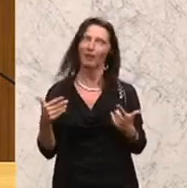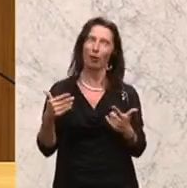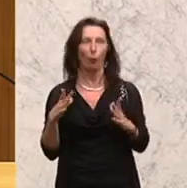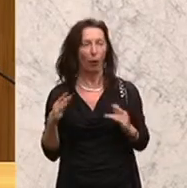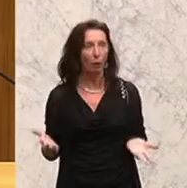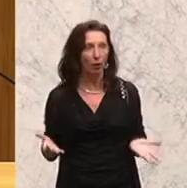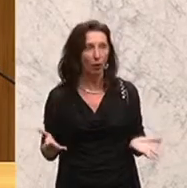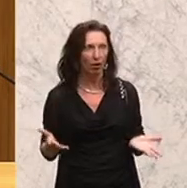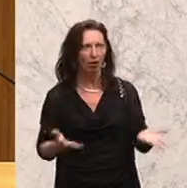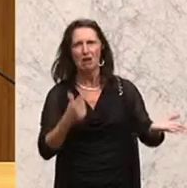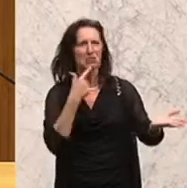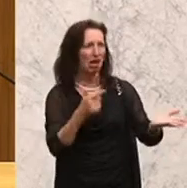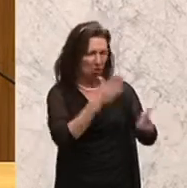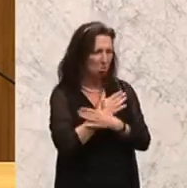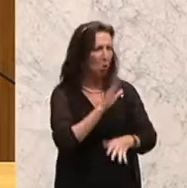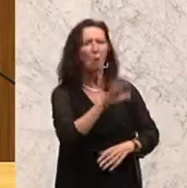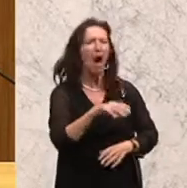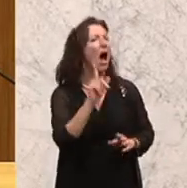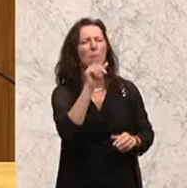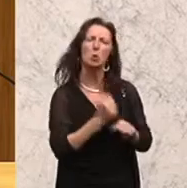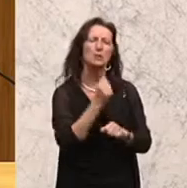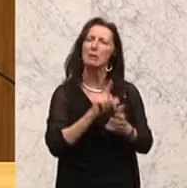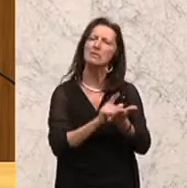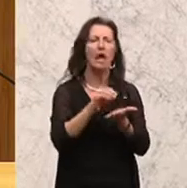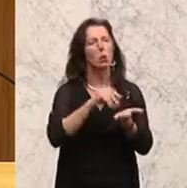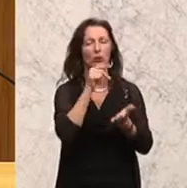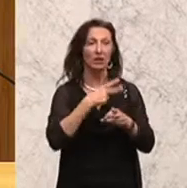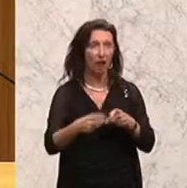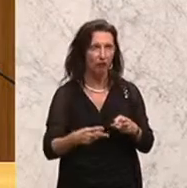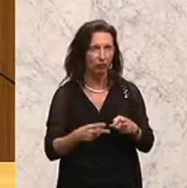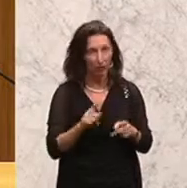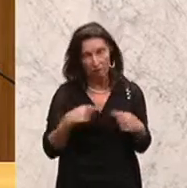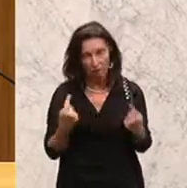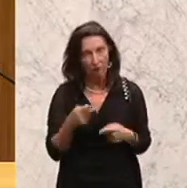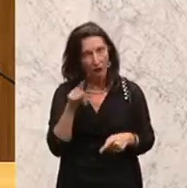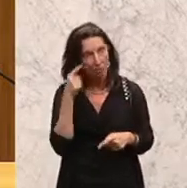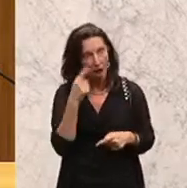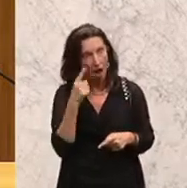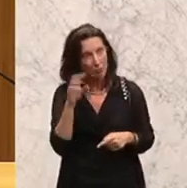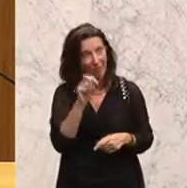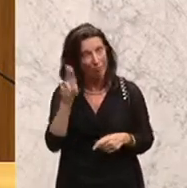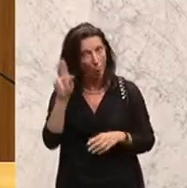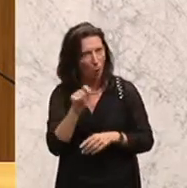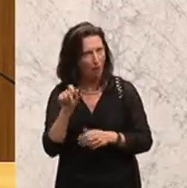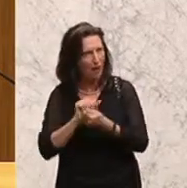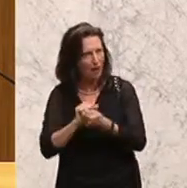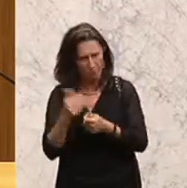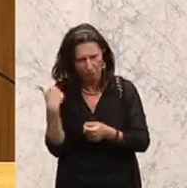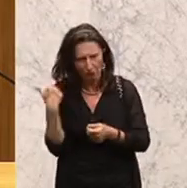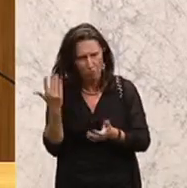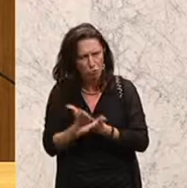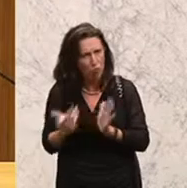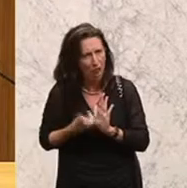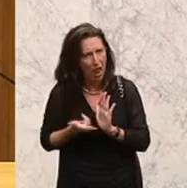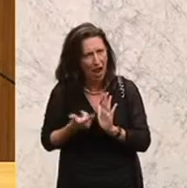die Zeit ist noch nicht reif. Sondern wir haben als NEOS vor eineinhalb Jahren beim EU-Wahlkampf natürlich eingefordert, dass das Asylwesen